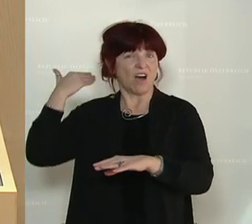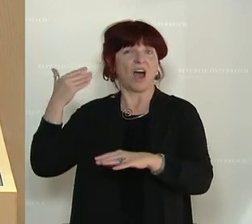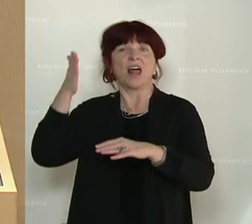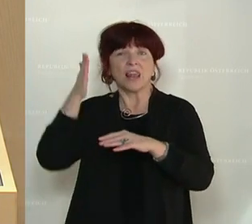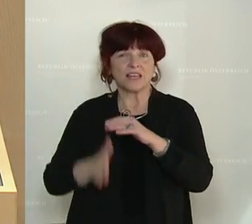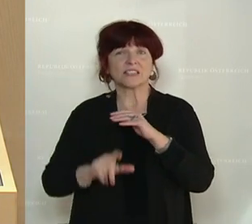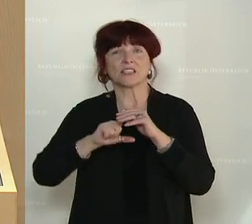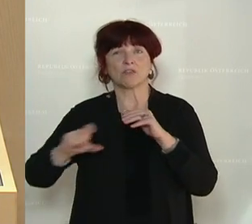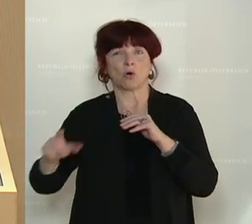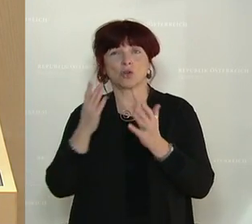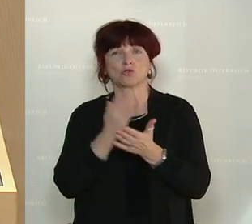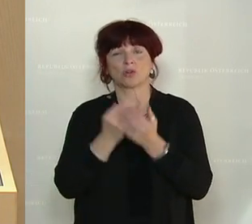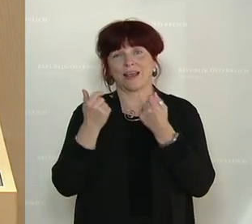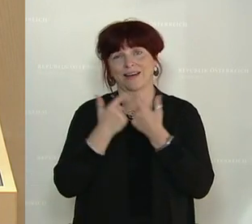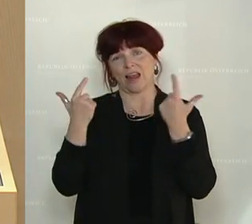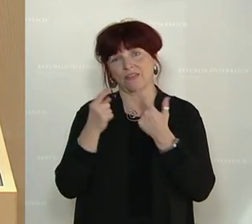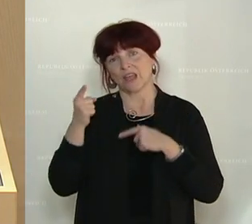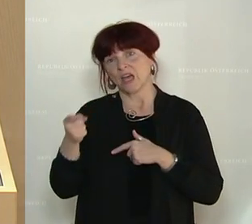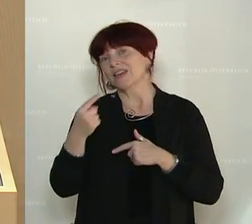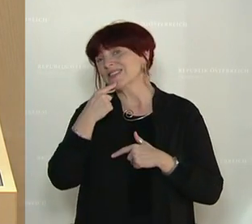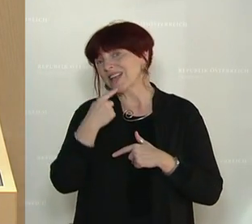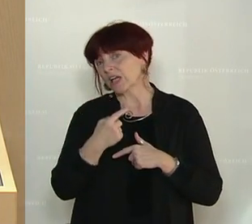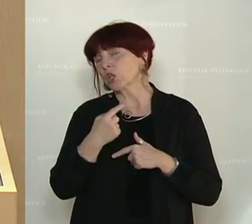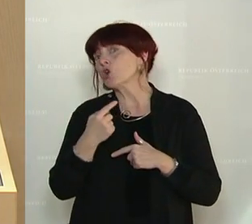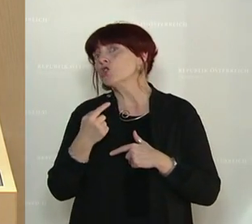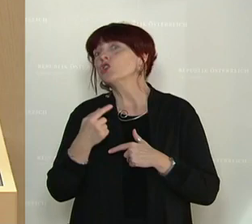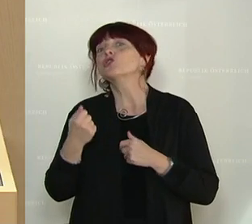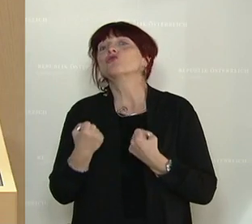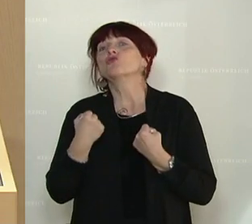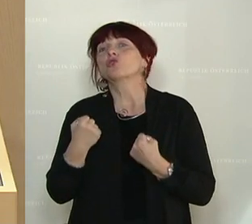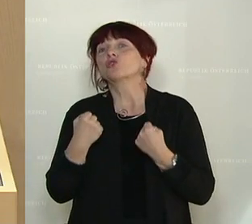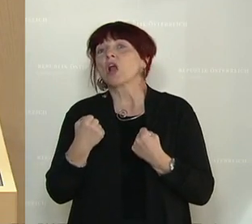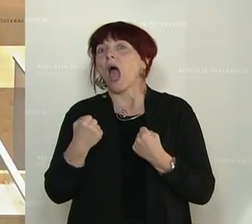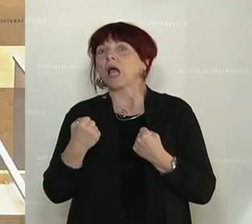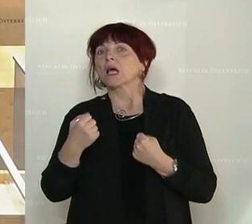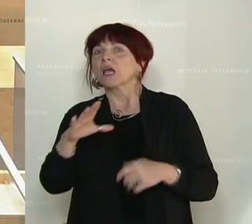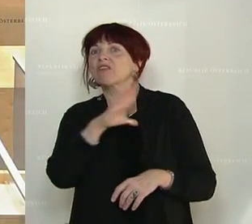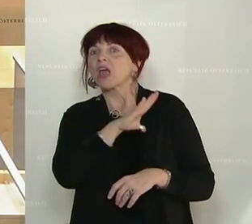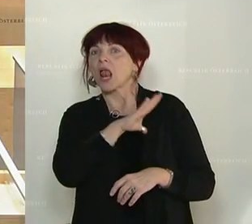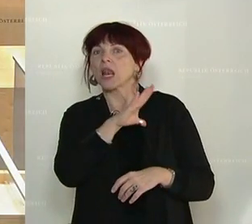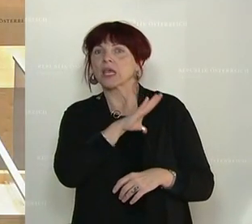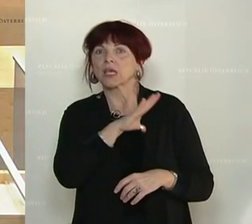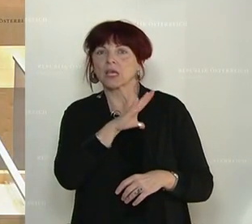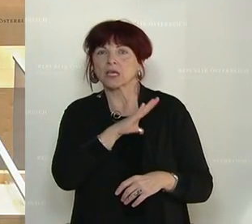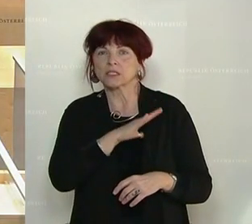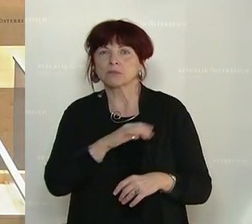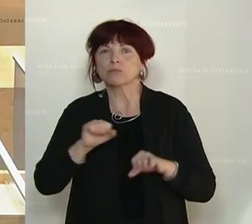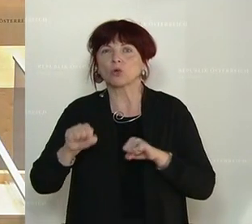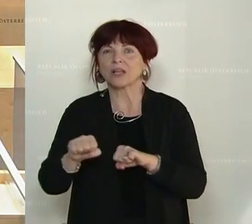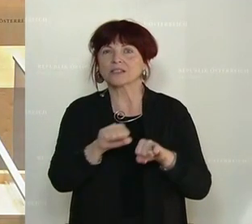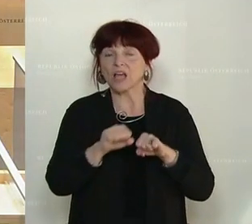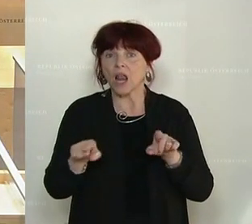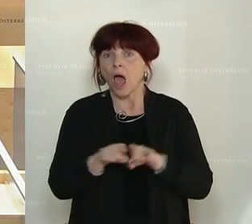ich zitiere, staatsgefährdenden Potenzial. Selbst Terroranschläge will die Extremismusexpertin hier nicht